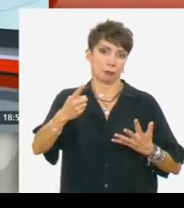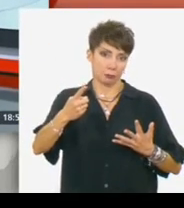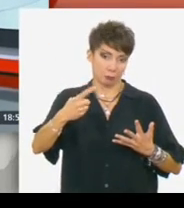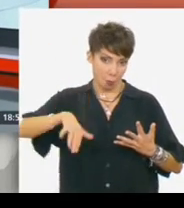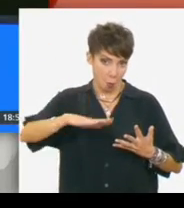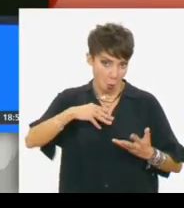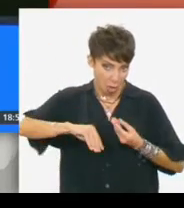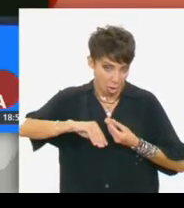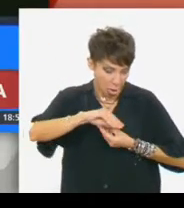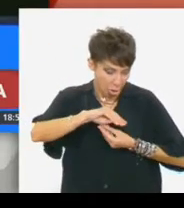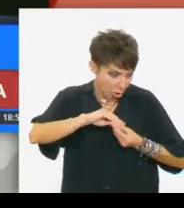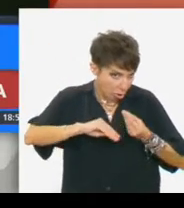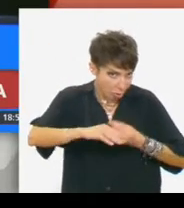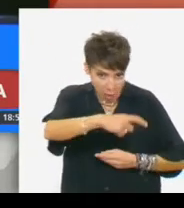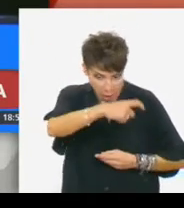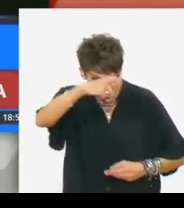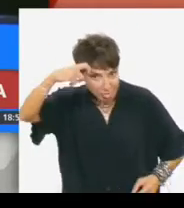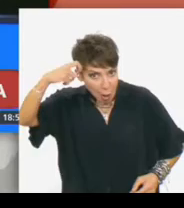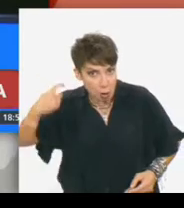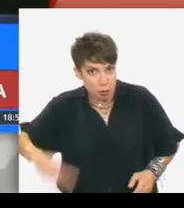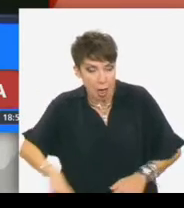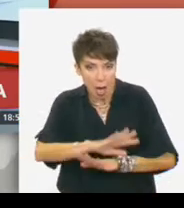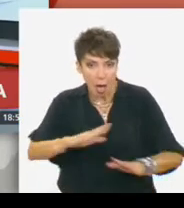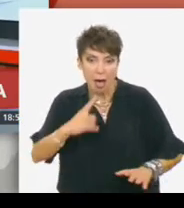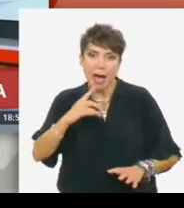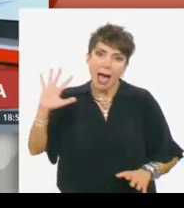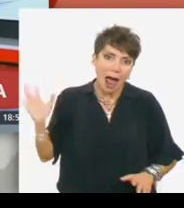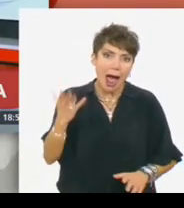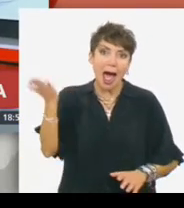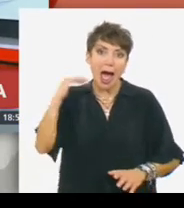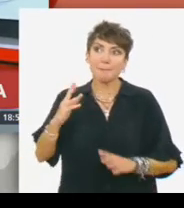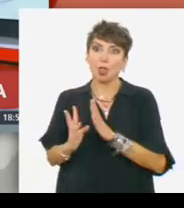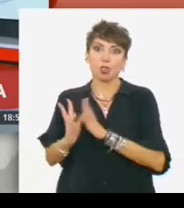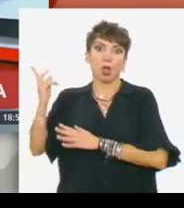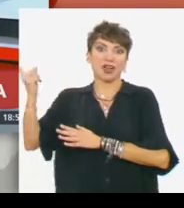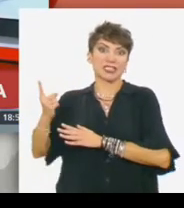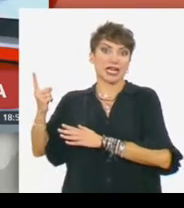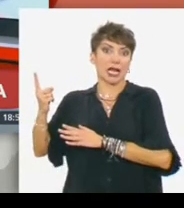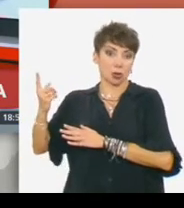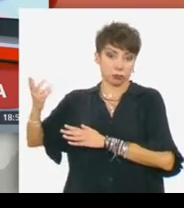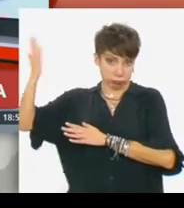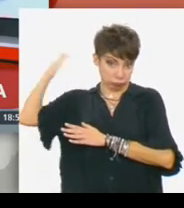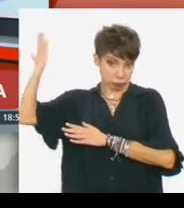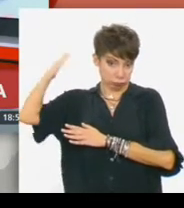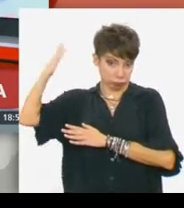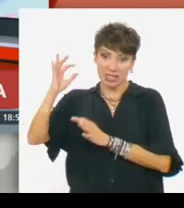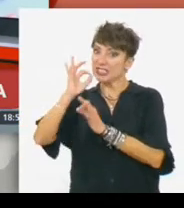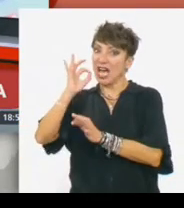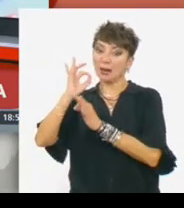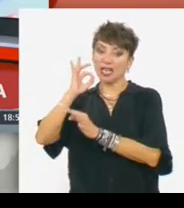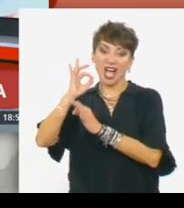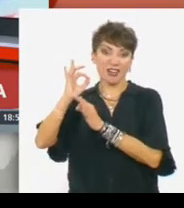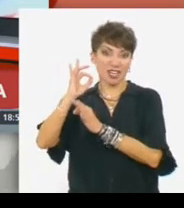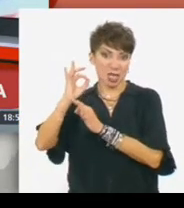των καταναλωτών το ξέρει τώρα αυτό, αλλά κακά τα ψέματα υπάρχει μια αποκλιμάκωση όπως θα σας δείξω και στους αριθμούς, από το Σεπτέμβριο στον Οκτώβριο